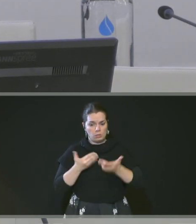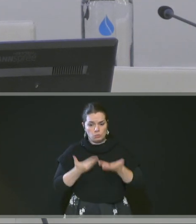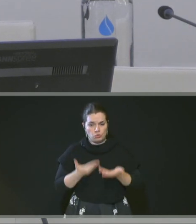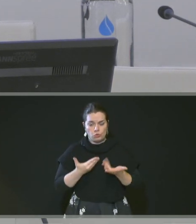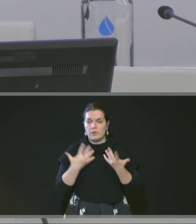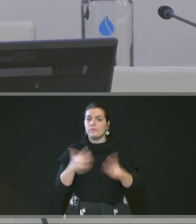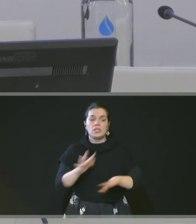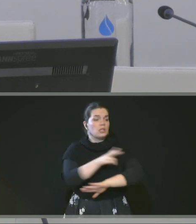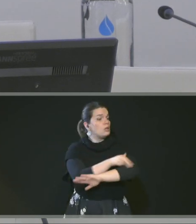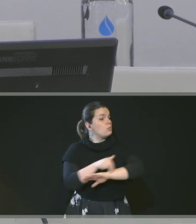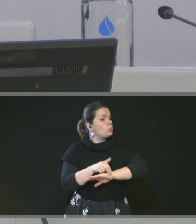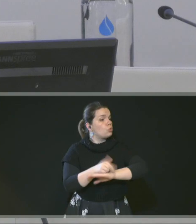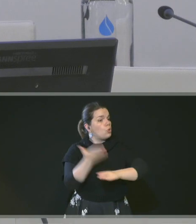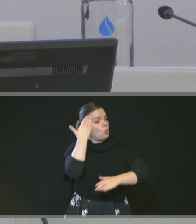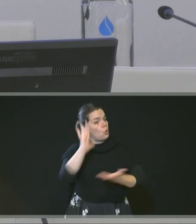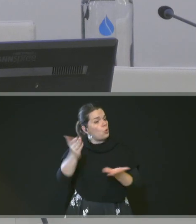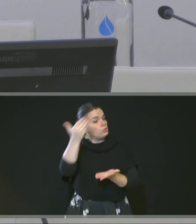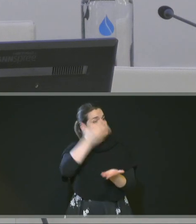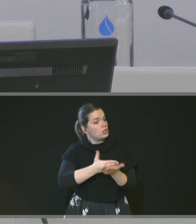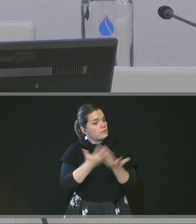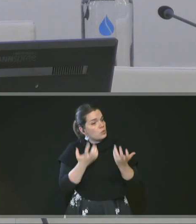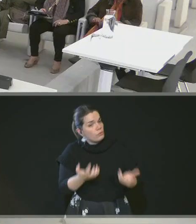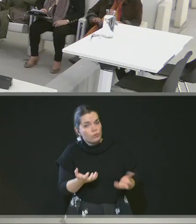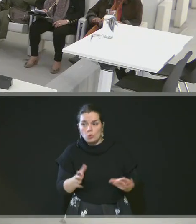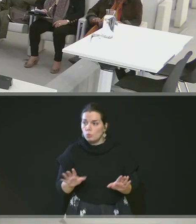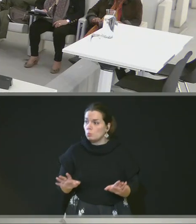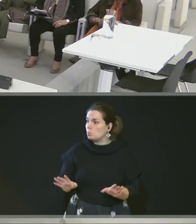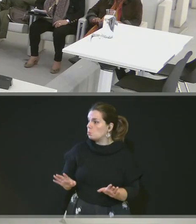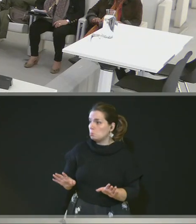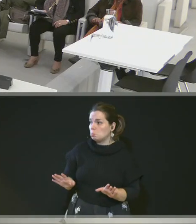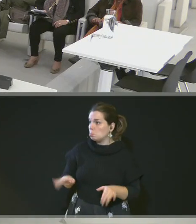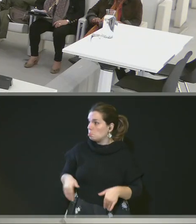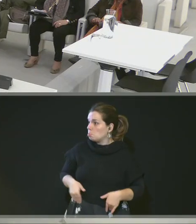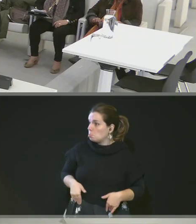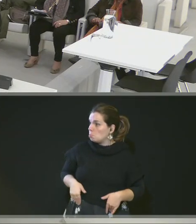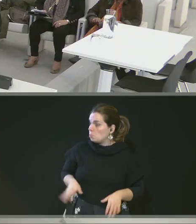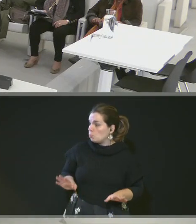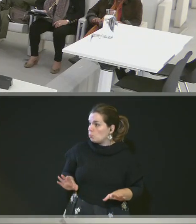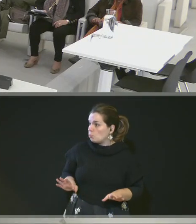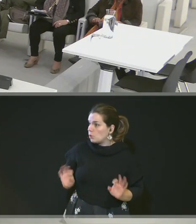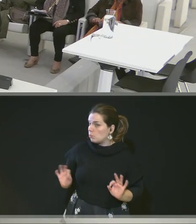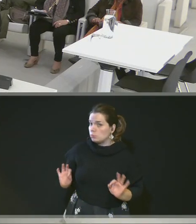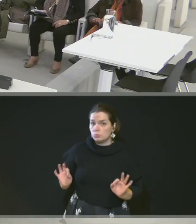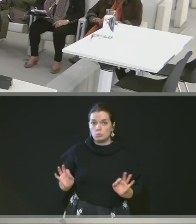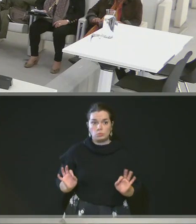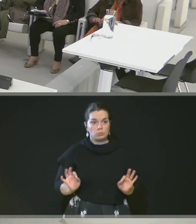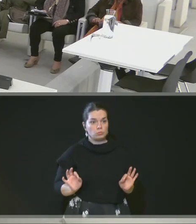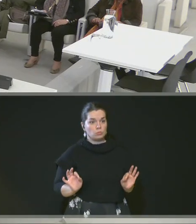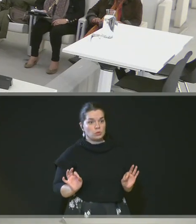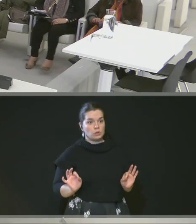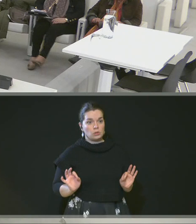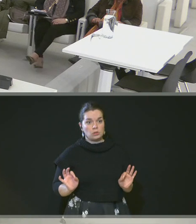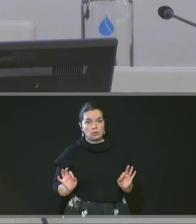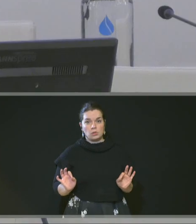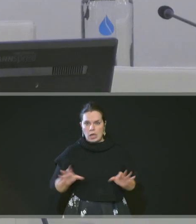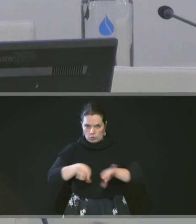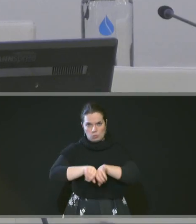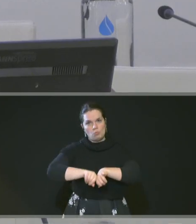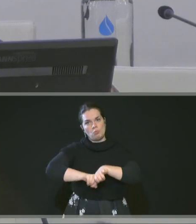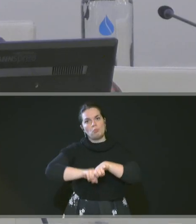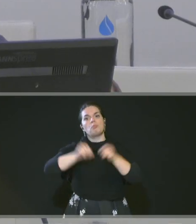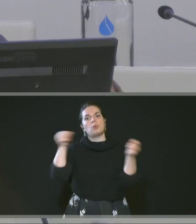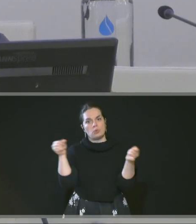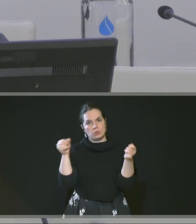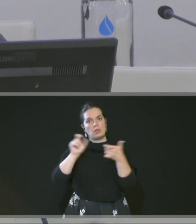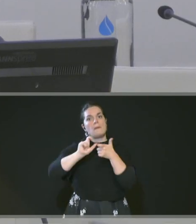membres du bureau sur d'autres sujets ? Non, il n en a pas mais nous avons quelques minutes de pause avant d